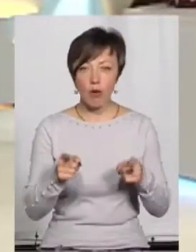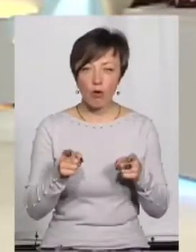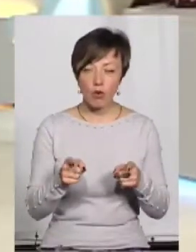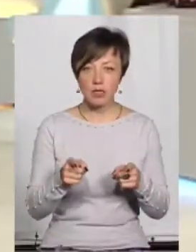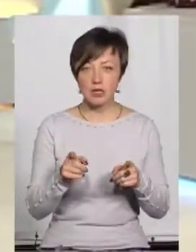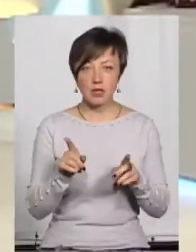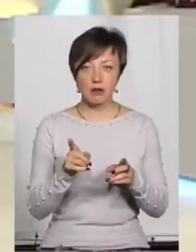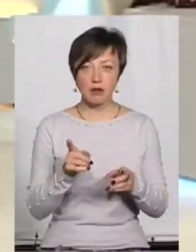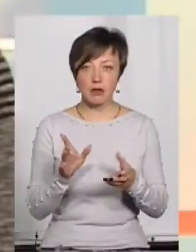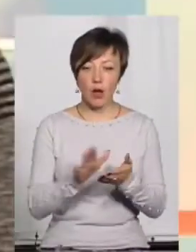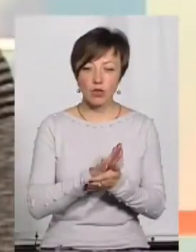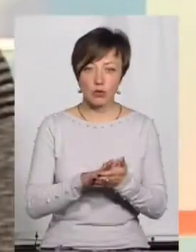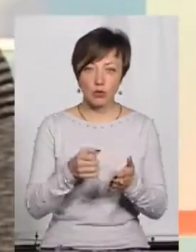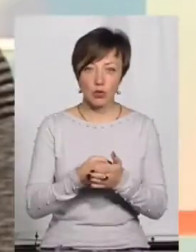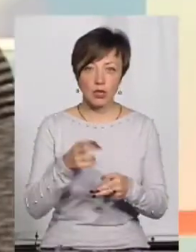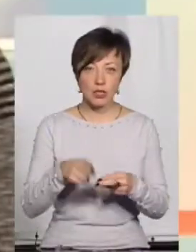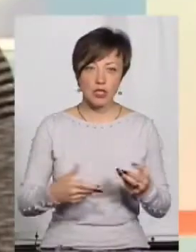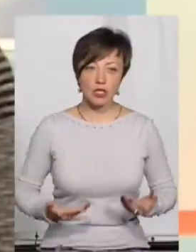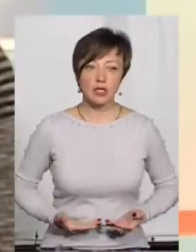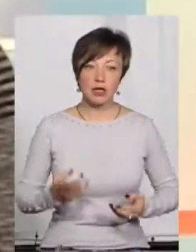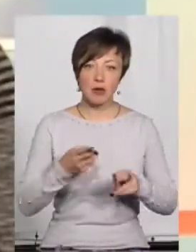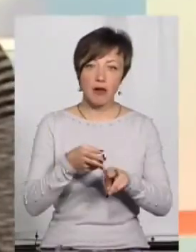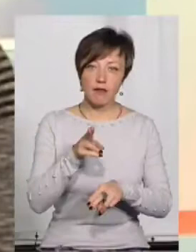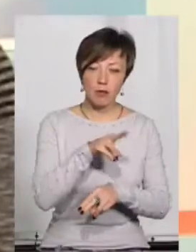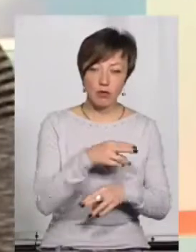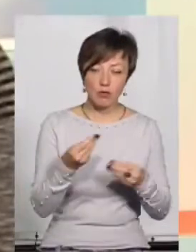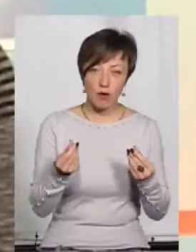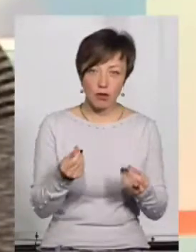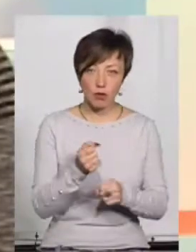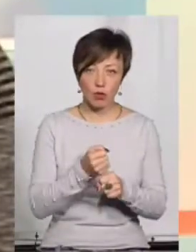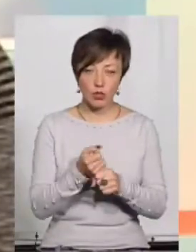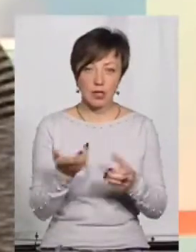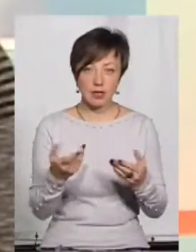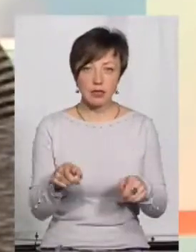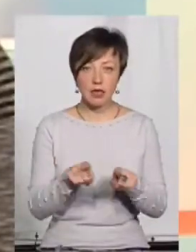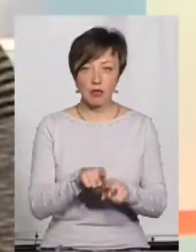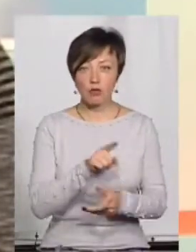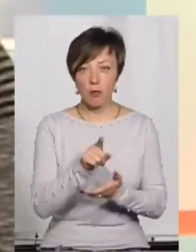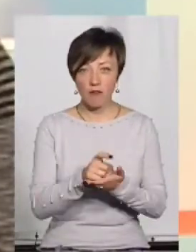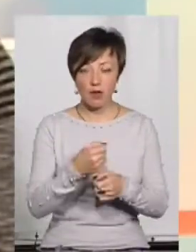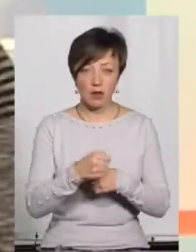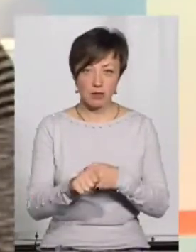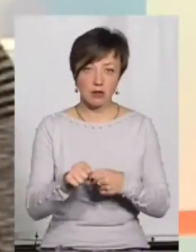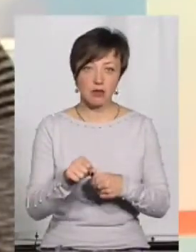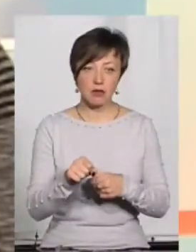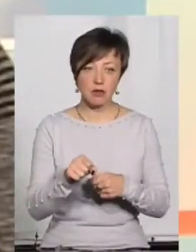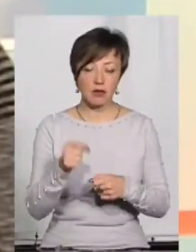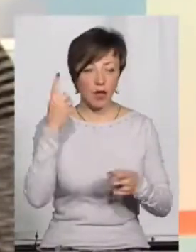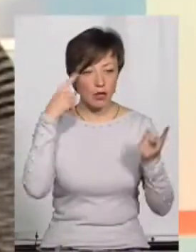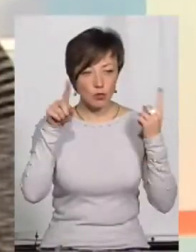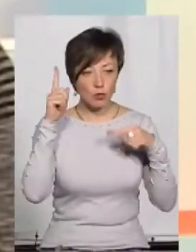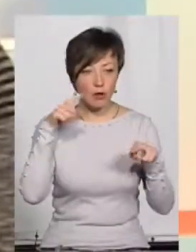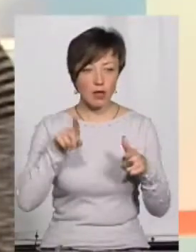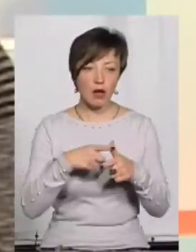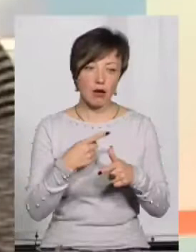він там не розрахується до кінця життя і так далі, що йому треба відпрацювати певні кошти, тобто, якісь такі зобов'язання надумані